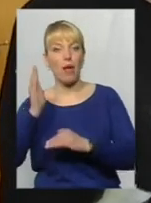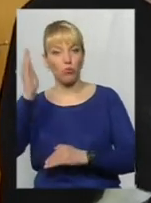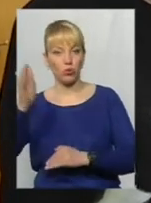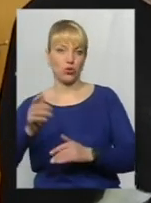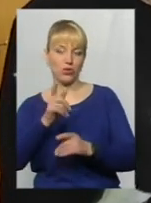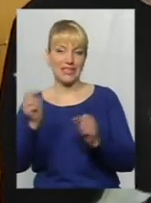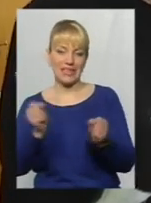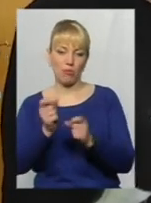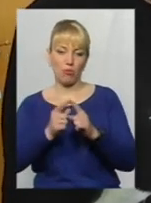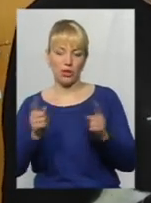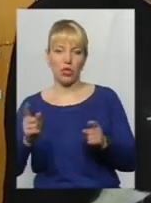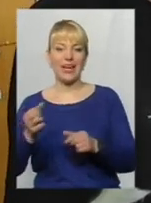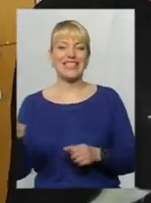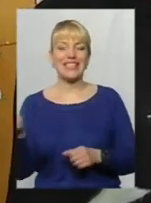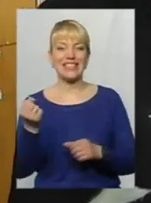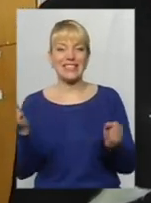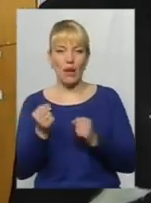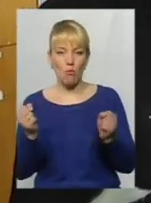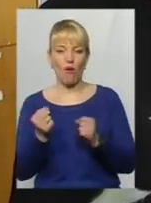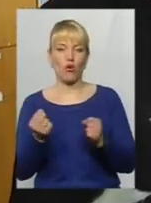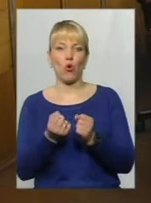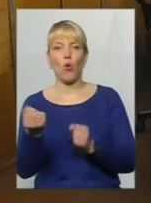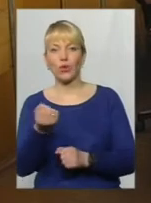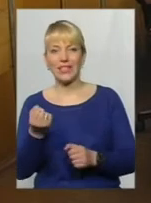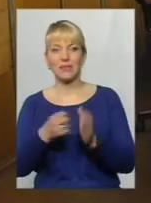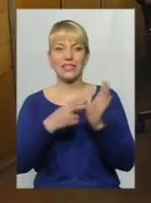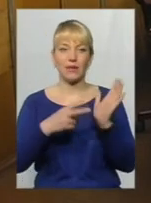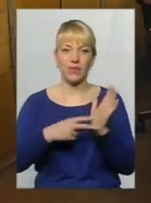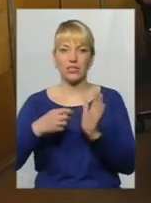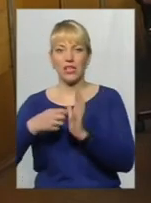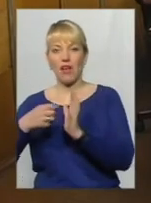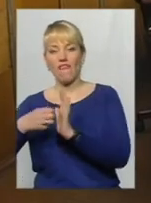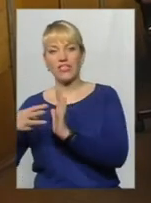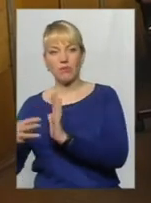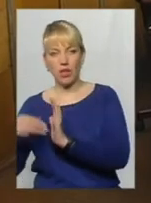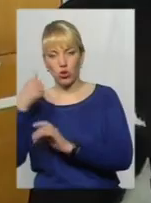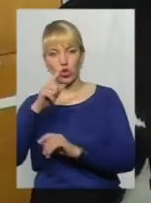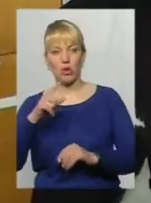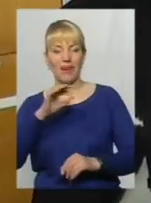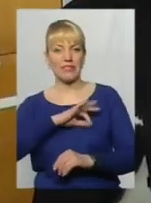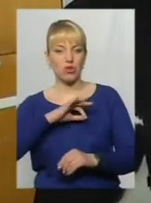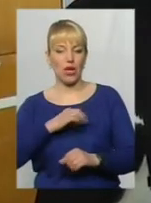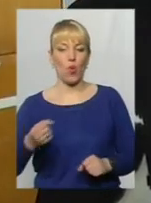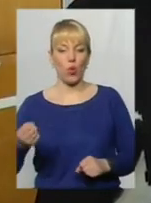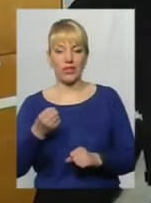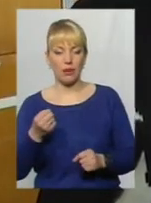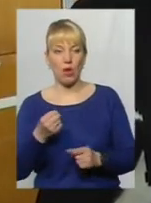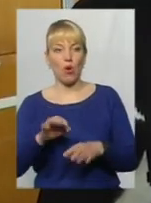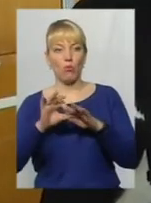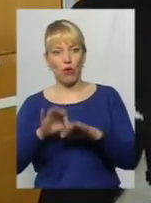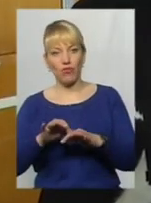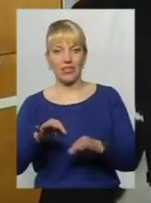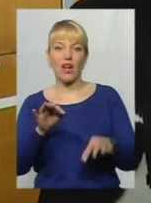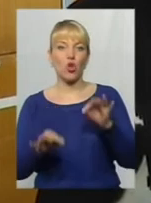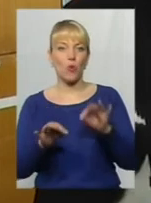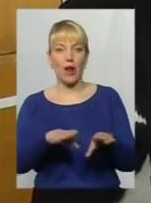до зимового утримання 2017-2018 років. Щоб експлуатаційне утримання проводити на більш-менш